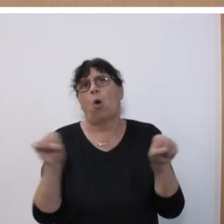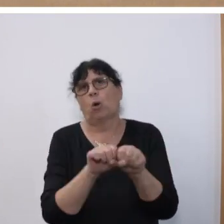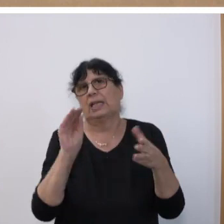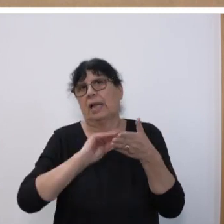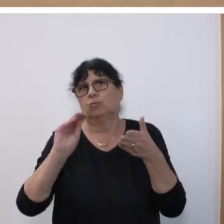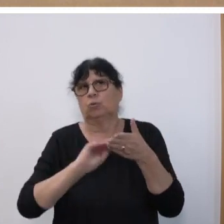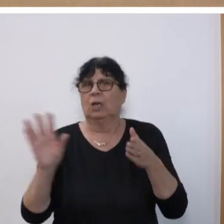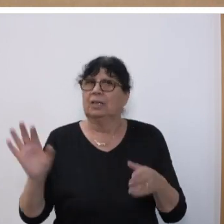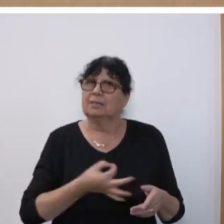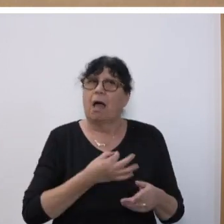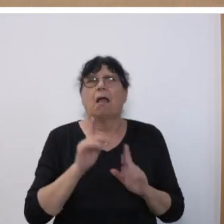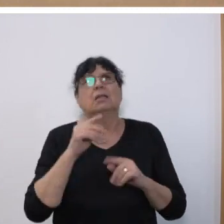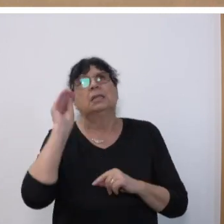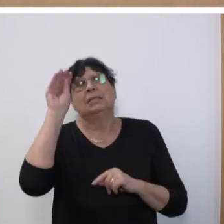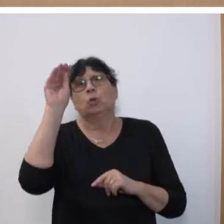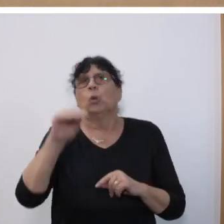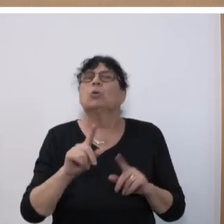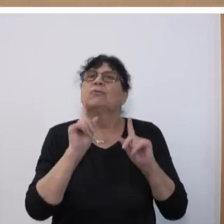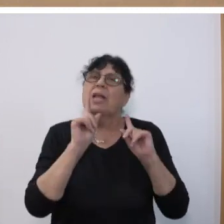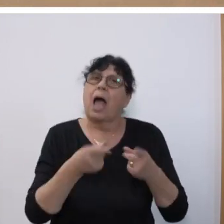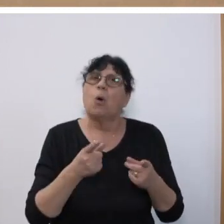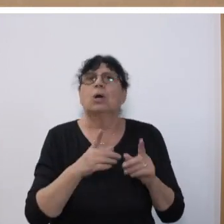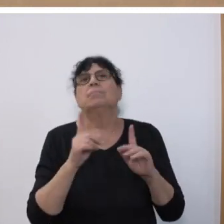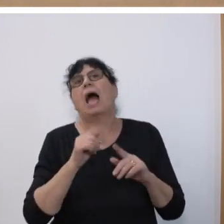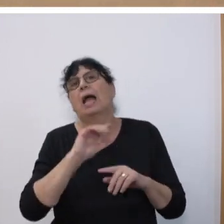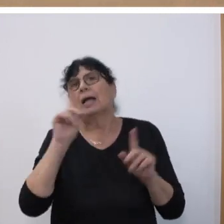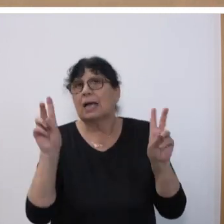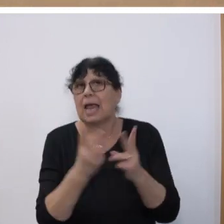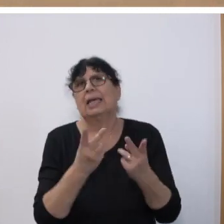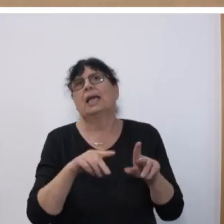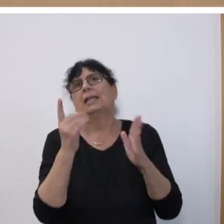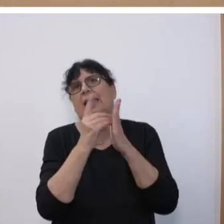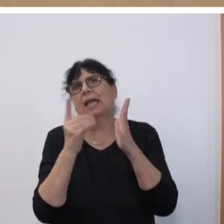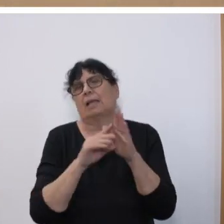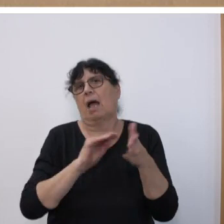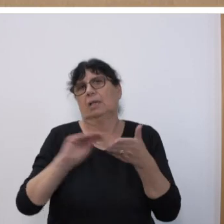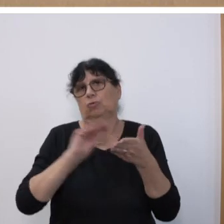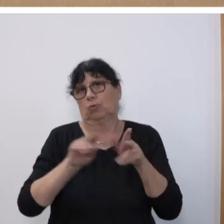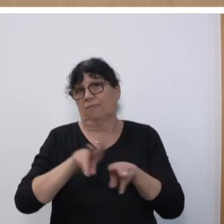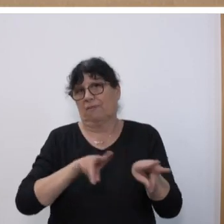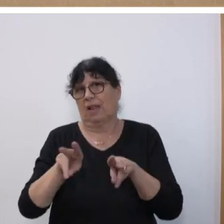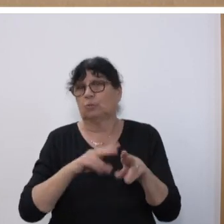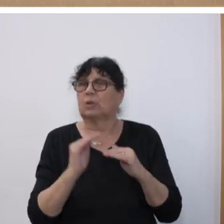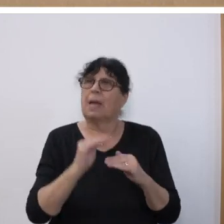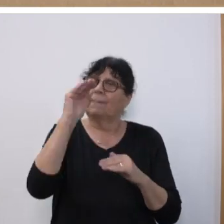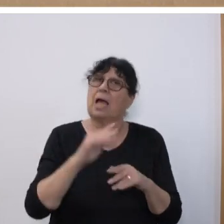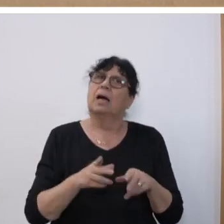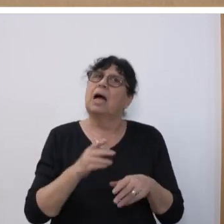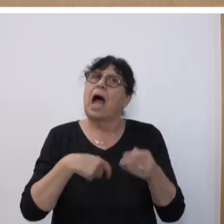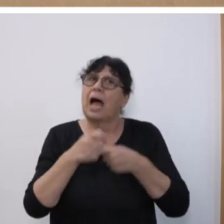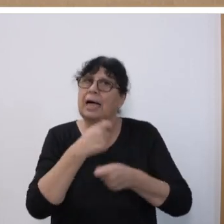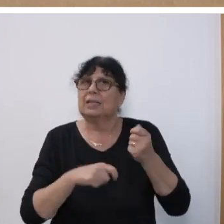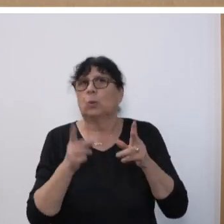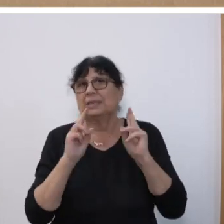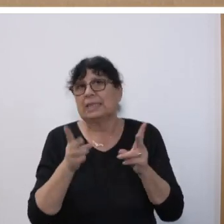das betrifft in der Zukunft die einheitliche digitale Schulverwaltung. Das betrifft aber auch mehr Handlungssicherheit bei der Nutzung sogenannter